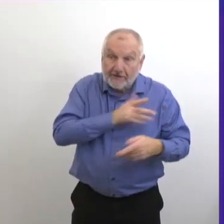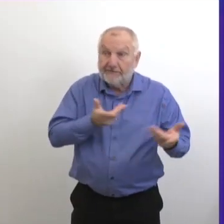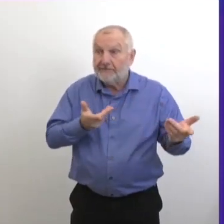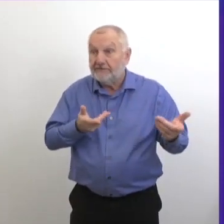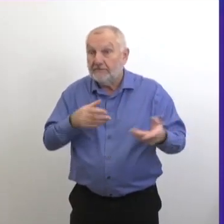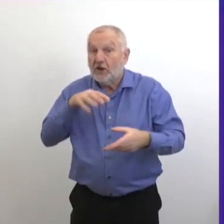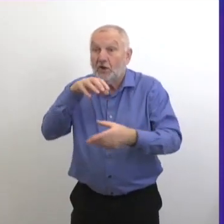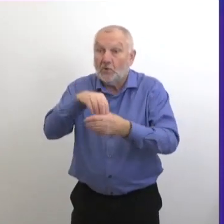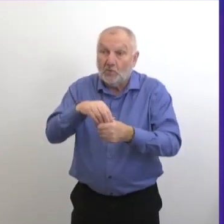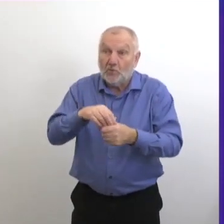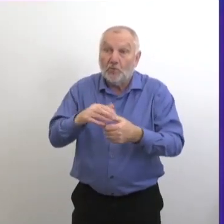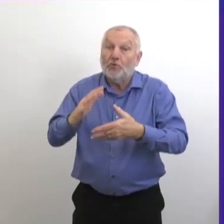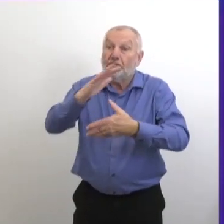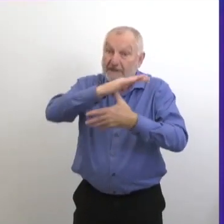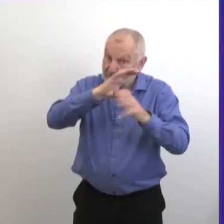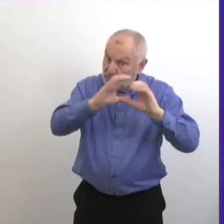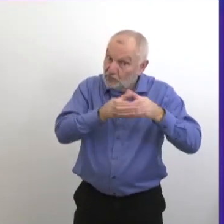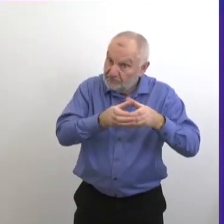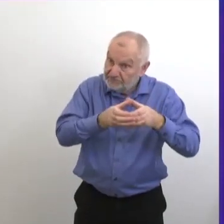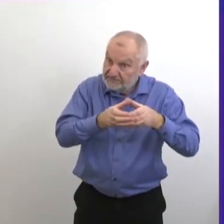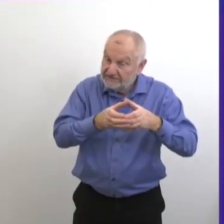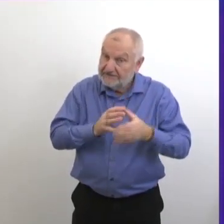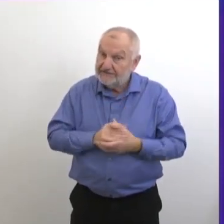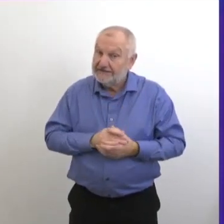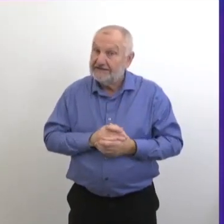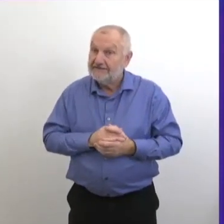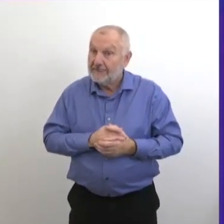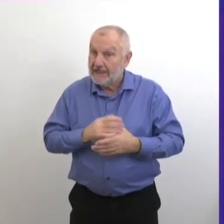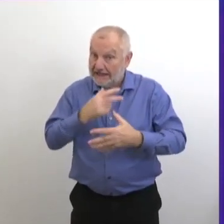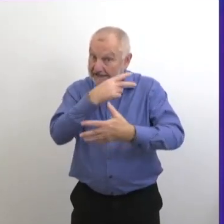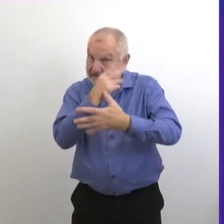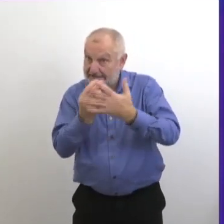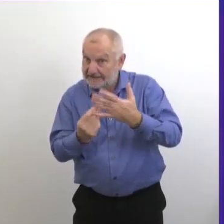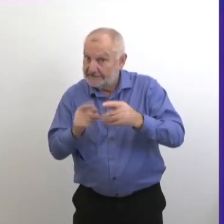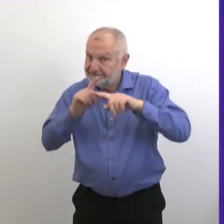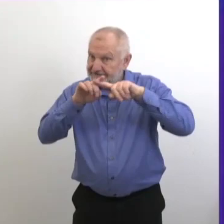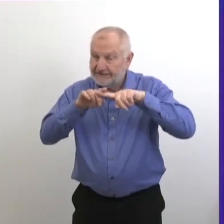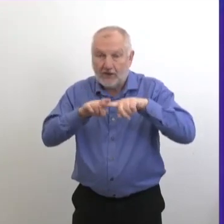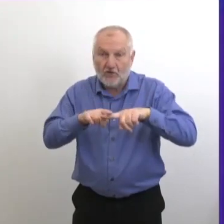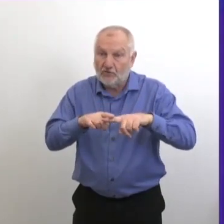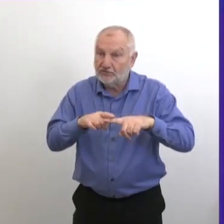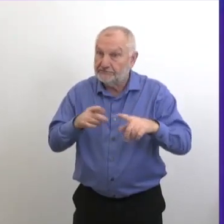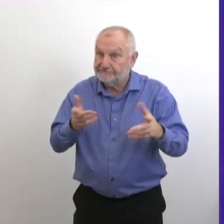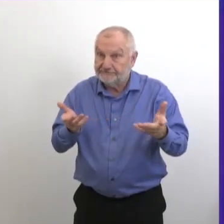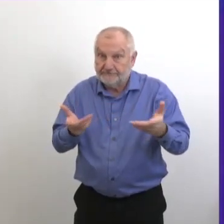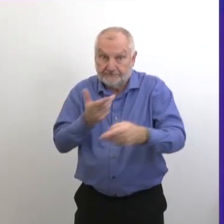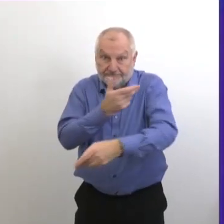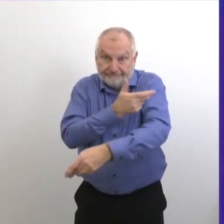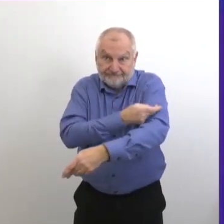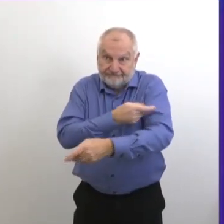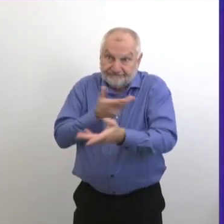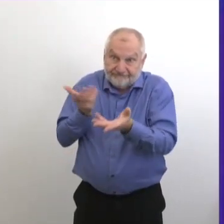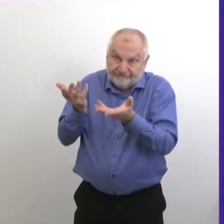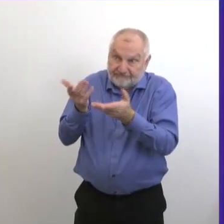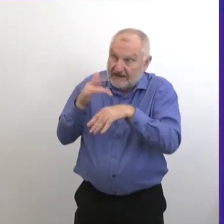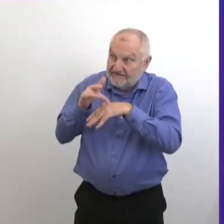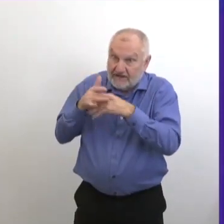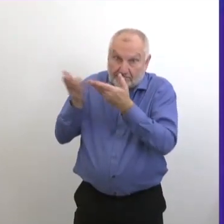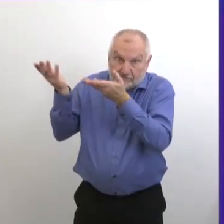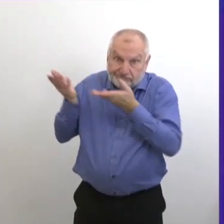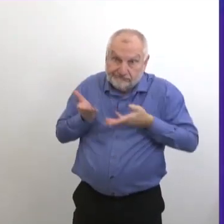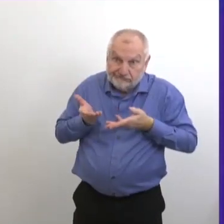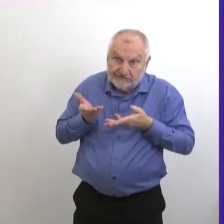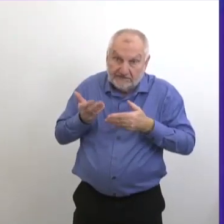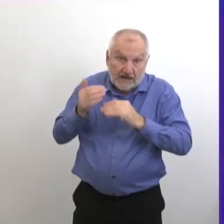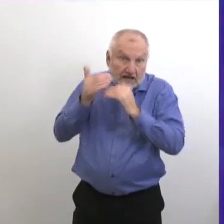priorités, mais la manière dont on va les organiser, ça va dépendre de la logistique, de la capacité, de la disponibilité du vaccin et on aura plus de